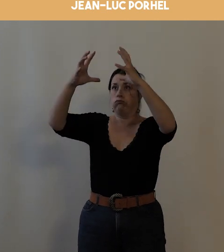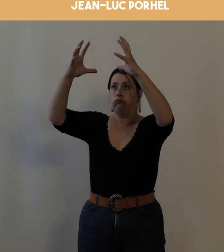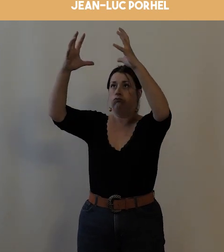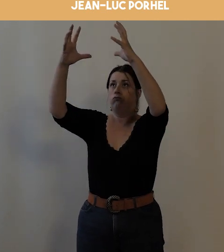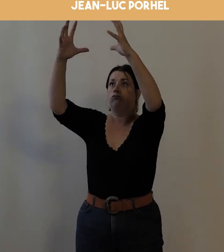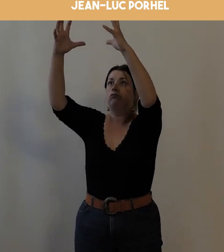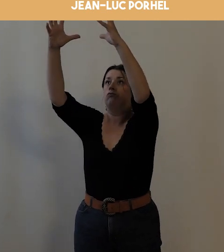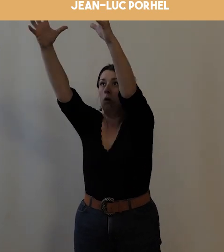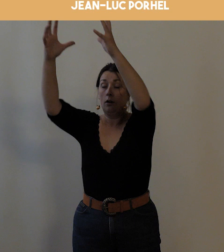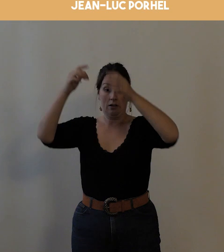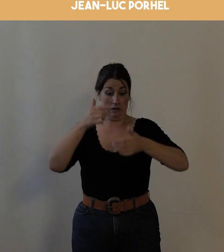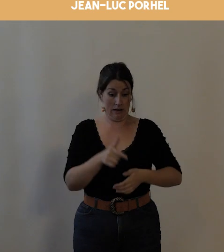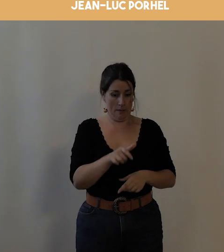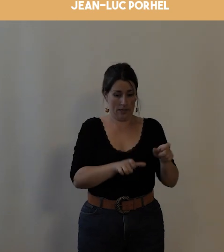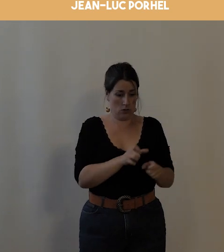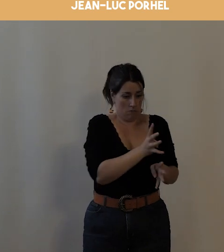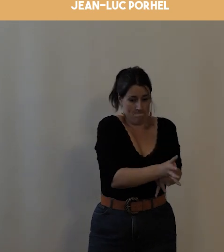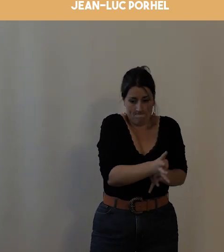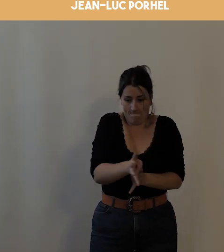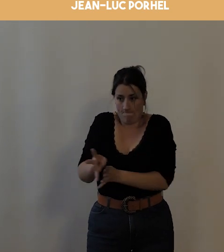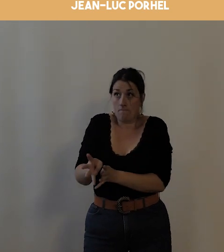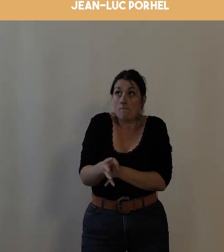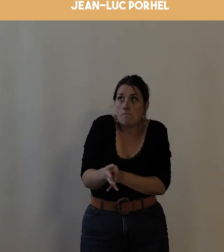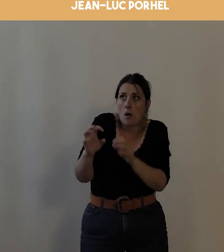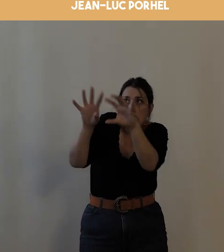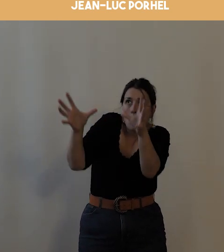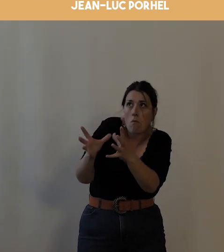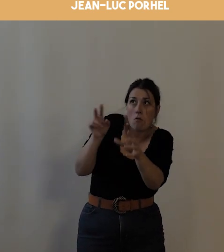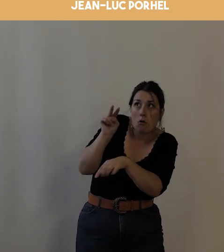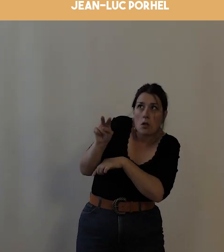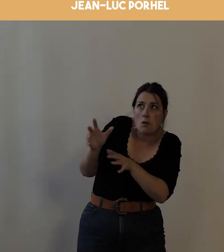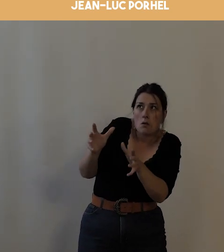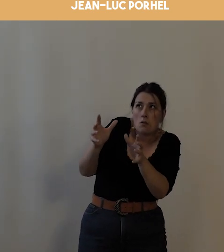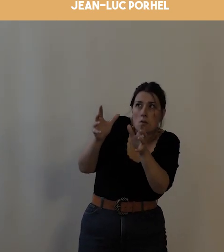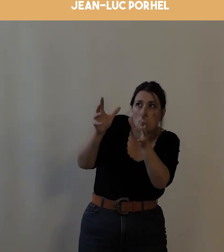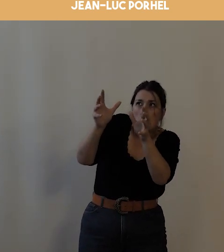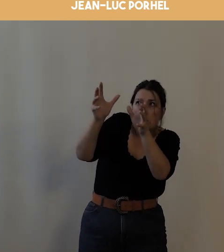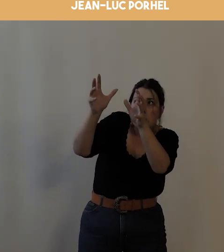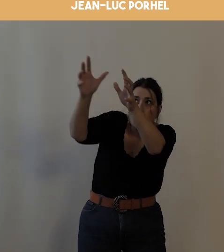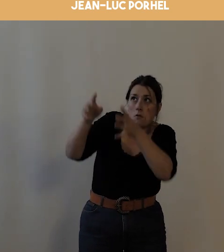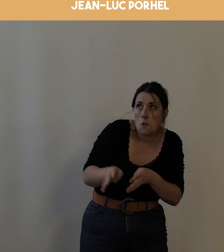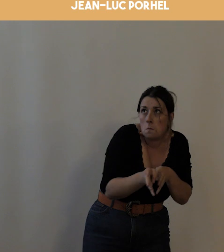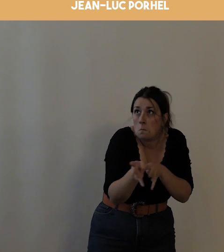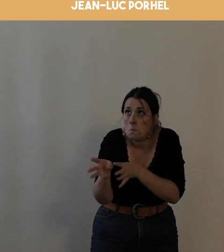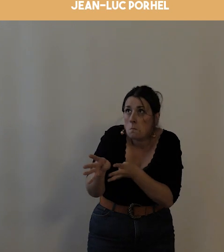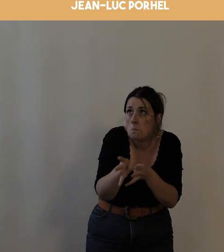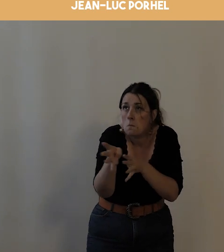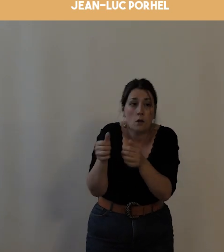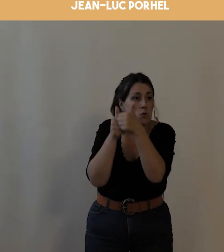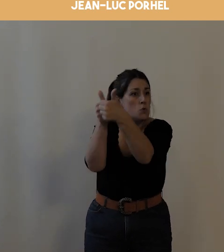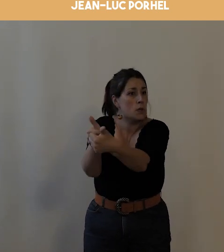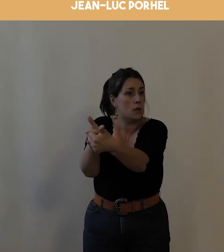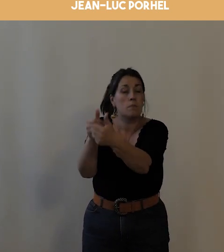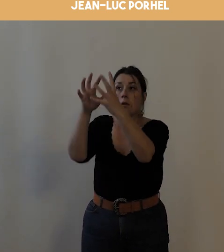qui se tiennent comme ici devant le ballon, vont suivre le ballon et rejoindre son point d